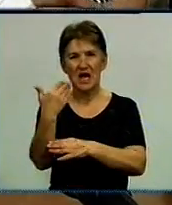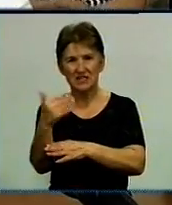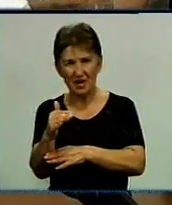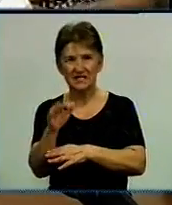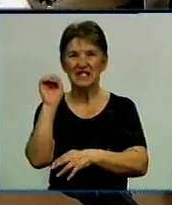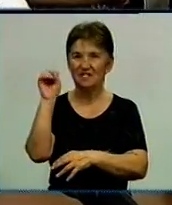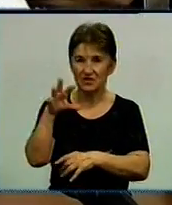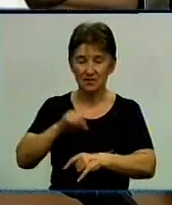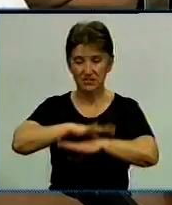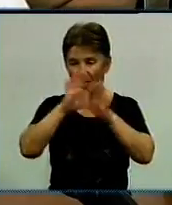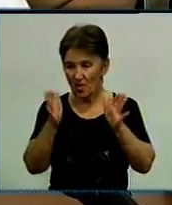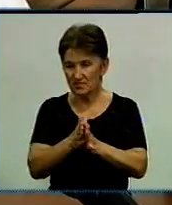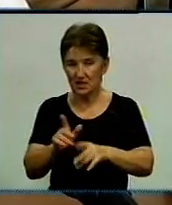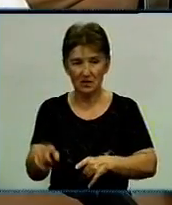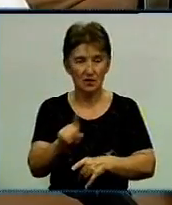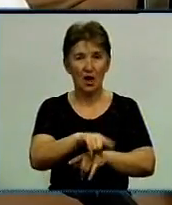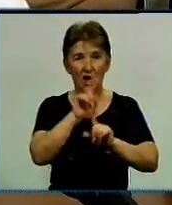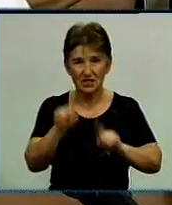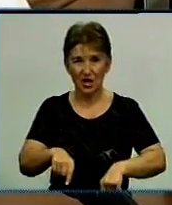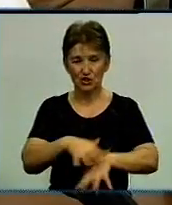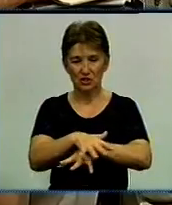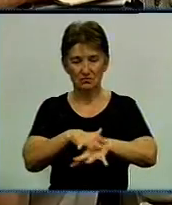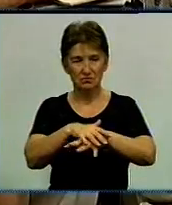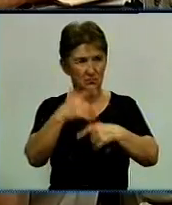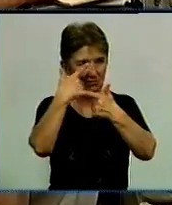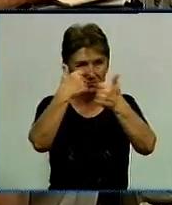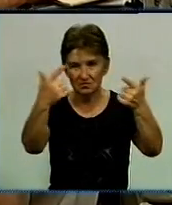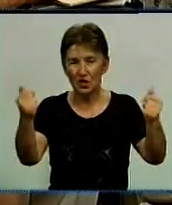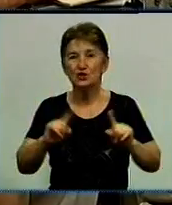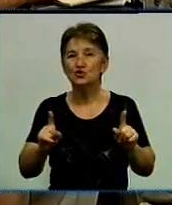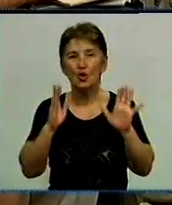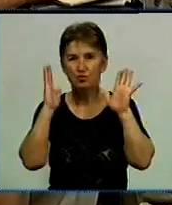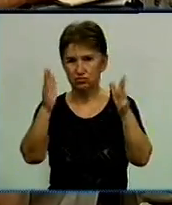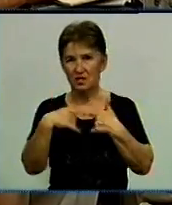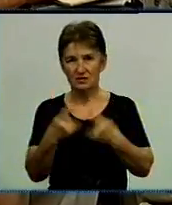Світловод, взагалі не проінформували про будь-які заходи, які вжити з даного питання.